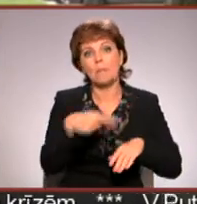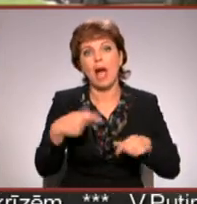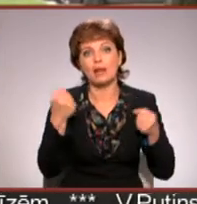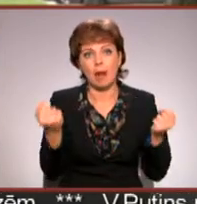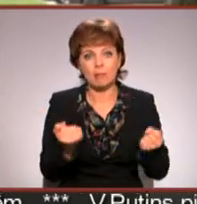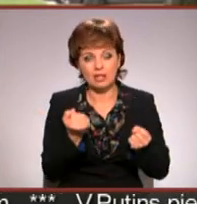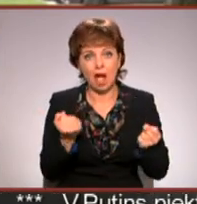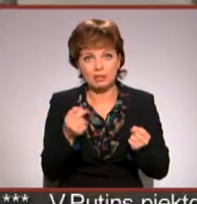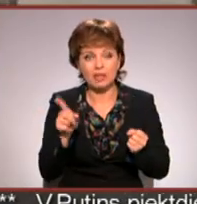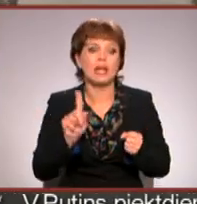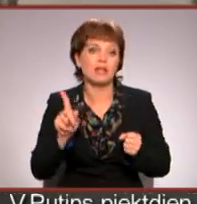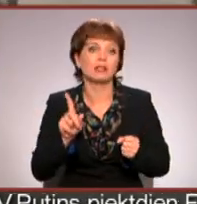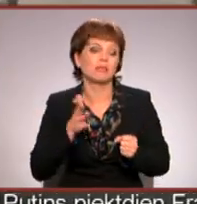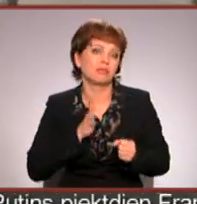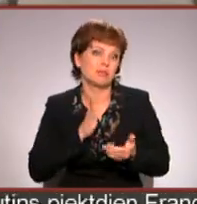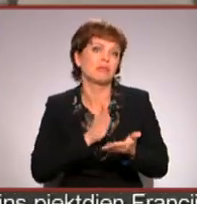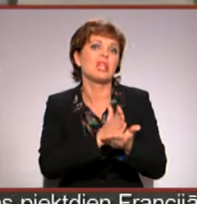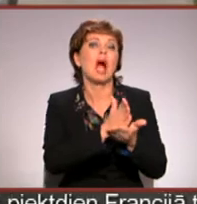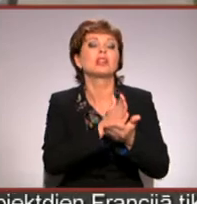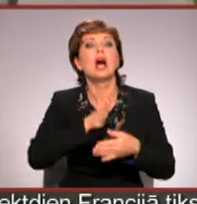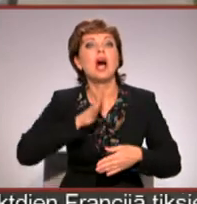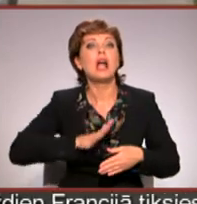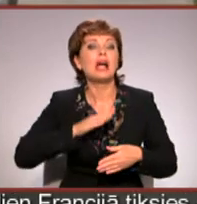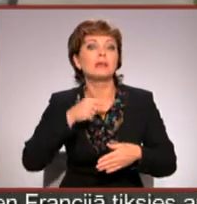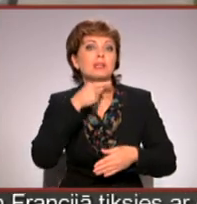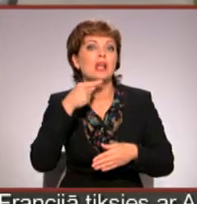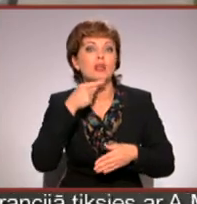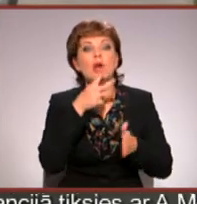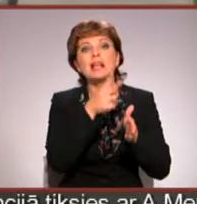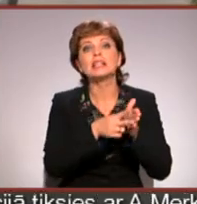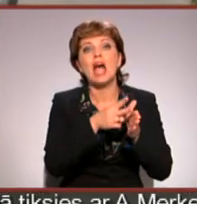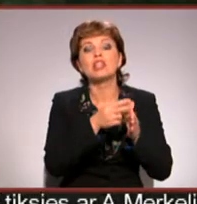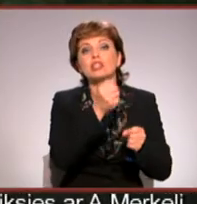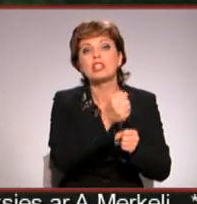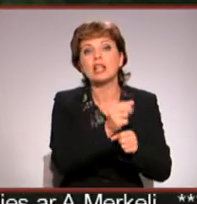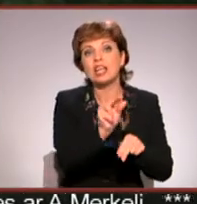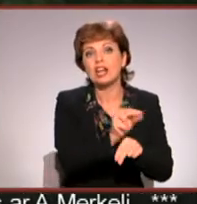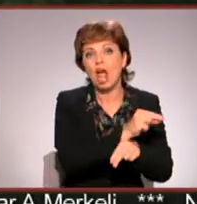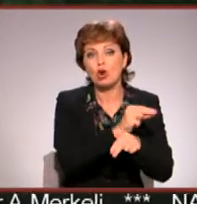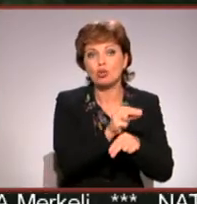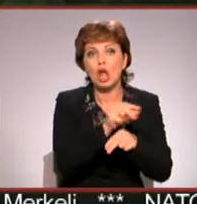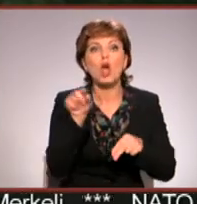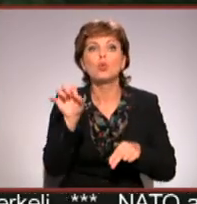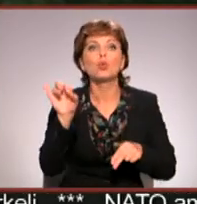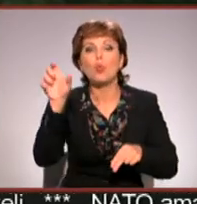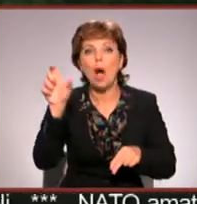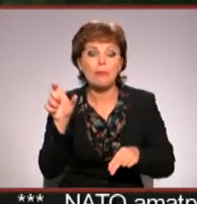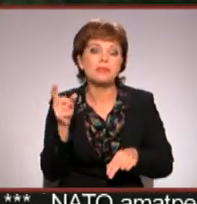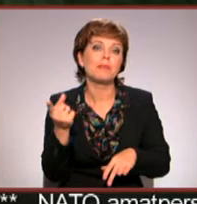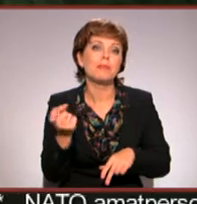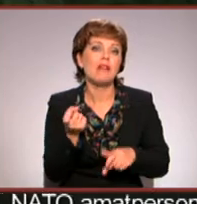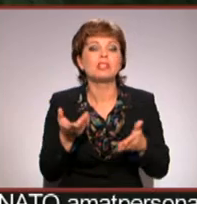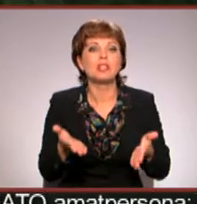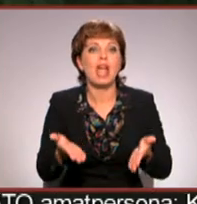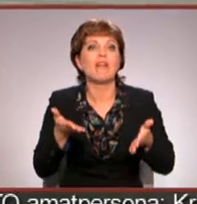visu šo stābi tiekties. Ņemot vairāk gaidāmo cāsu dzelzceļa stācijas rekonstrukciju, Tomas Kokins norāda, reizē pievilcīgāku un